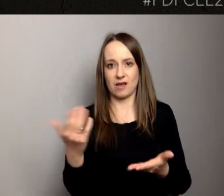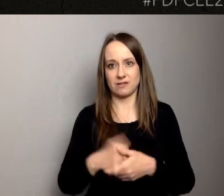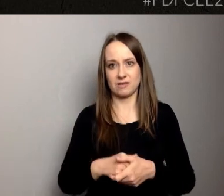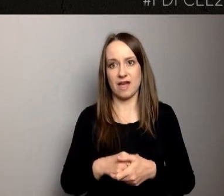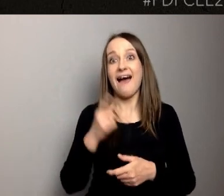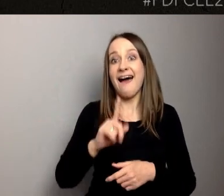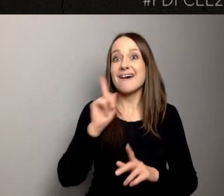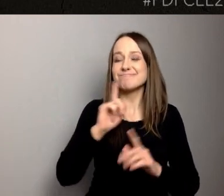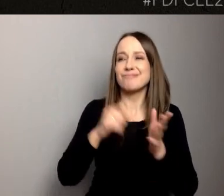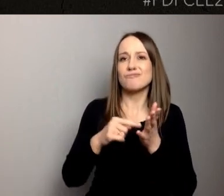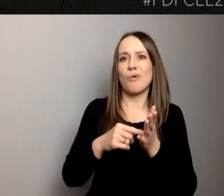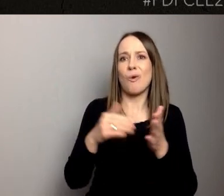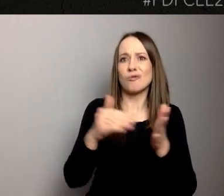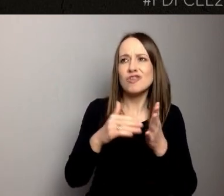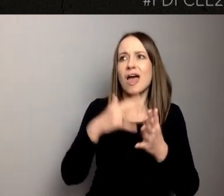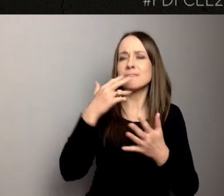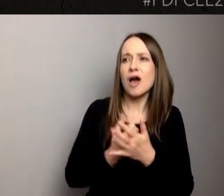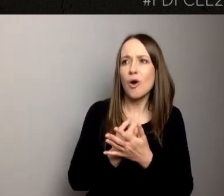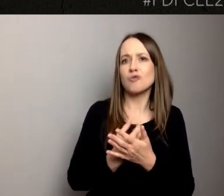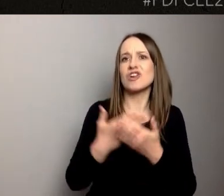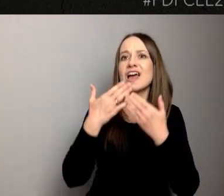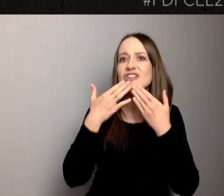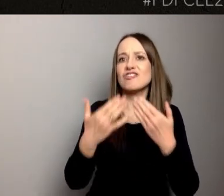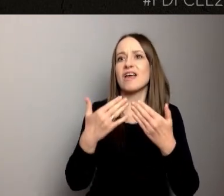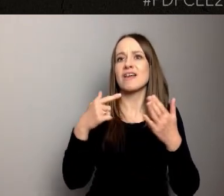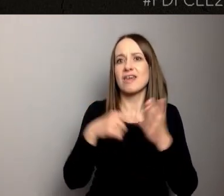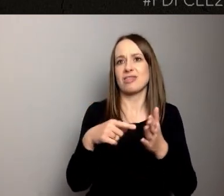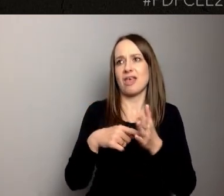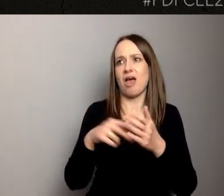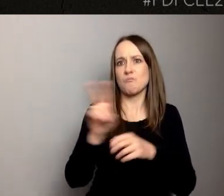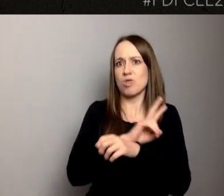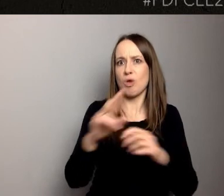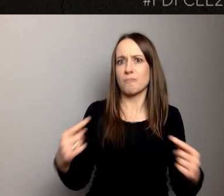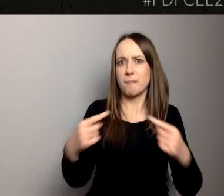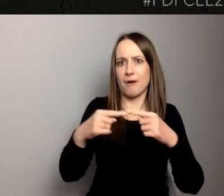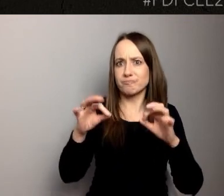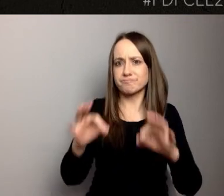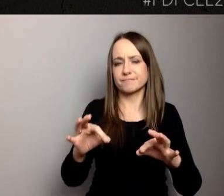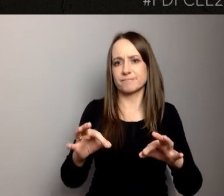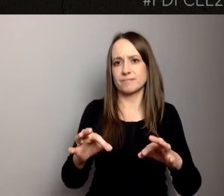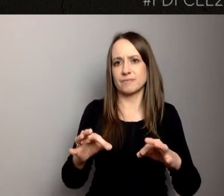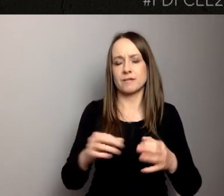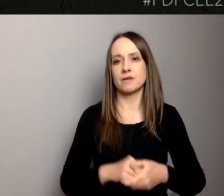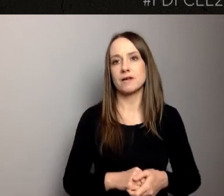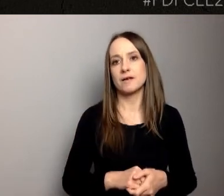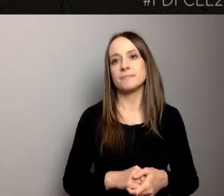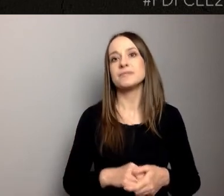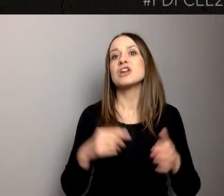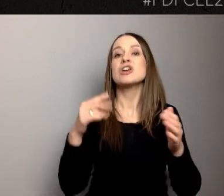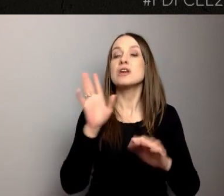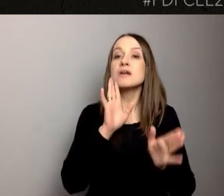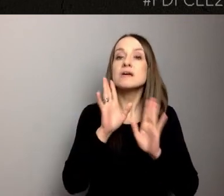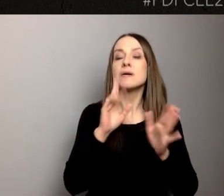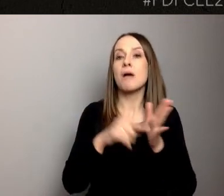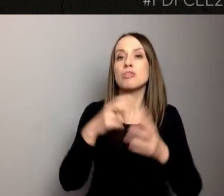pozwalają gromadzić. I to jest dla mnie chyba najbardziej kluczowy problem, który ujawnił się